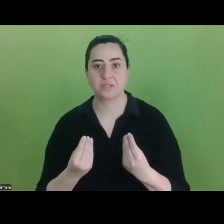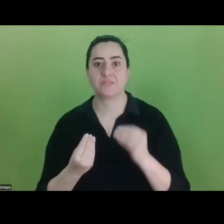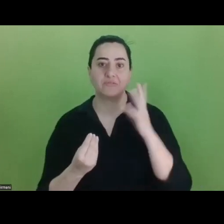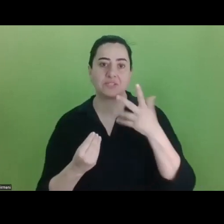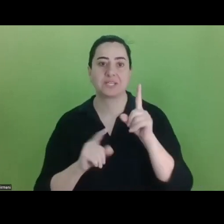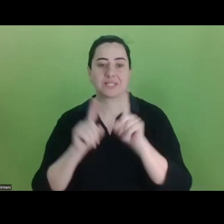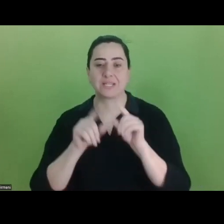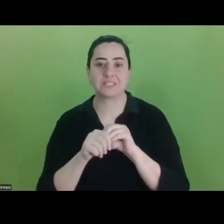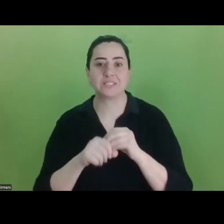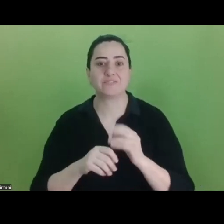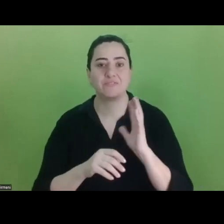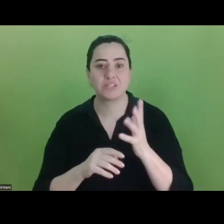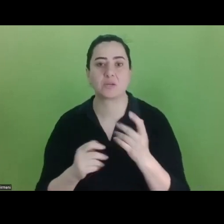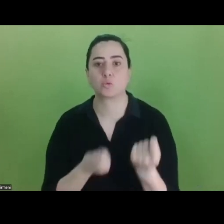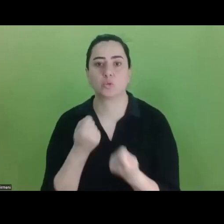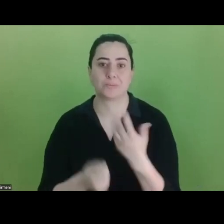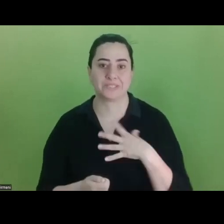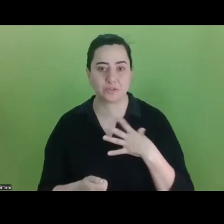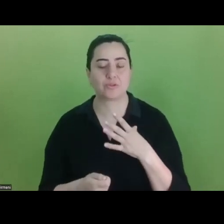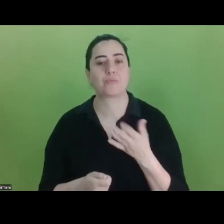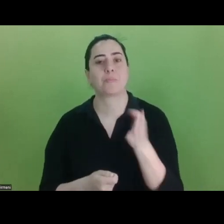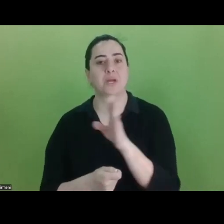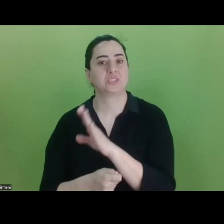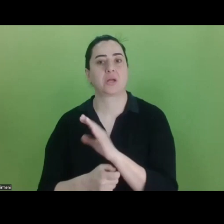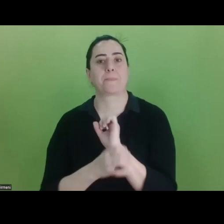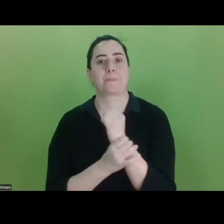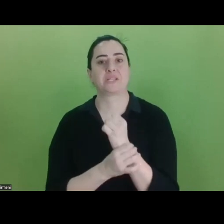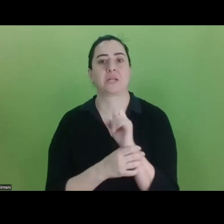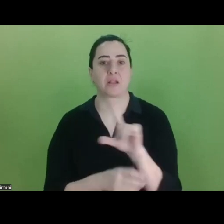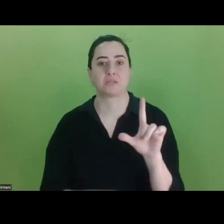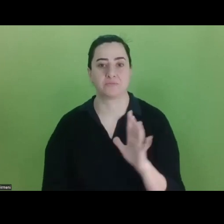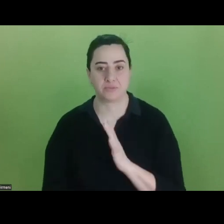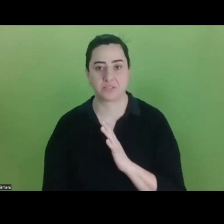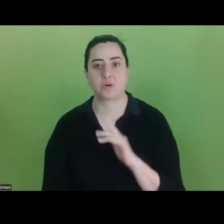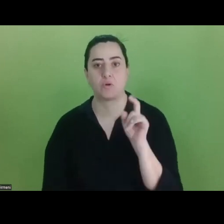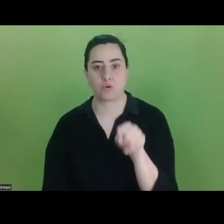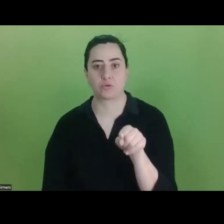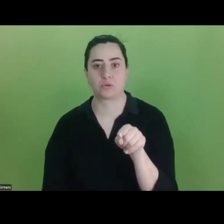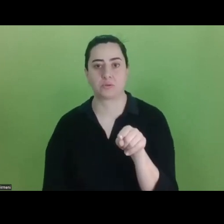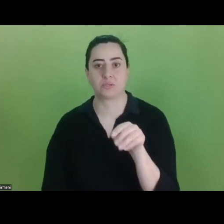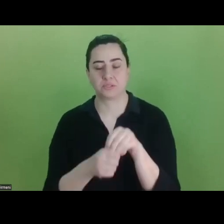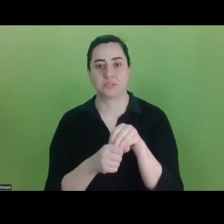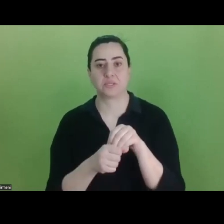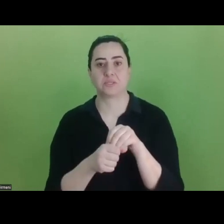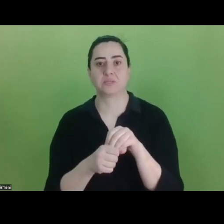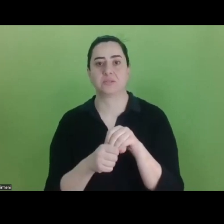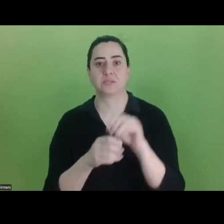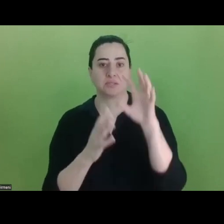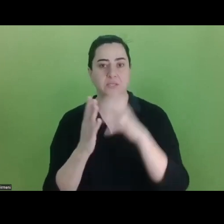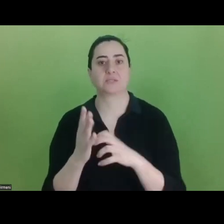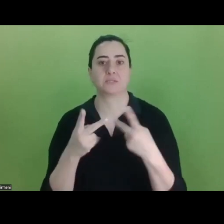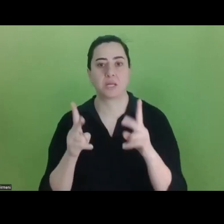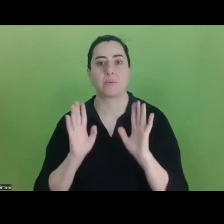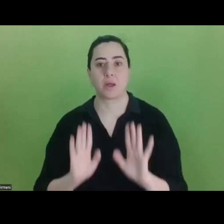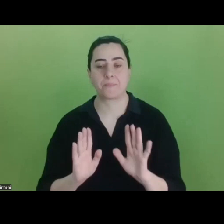olmak olabilir fakat bunlardan ayrı başka bir beceriye de geliştirmeye ihtiyacınız varsa, orada alan bırakacak şekilde yazabilirsiniz. Ama